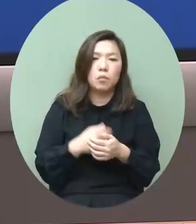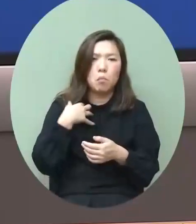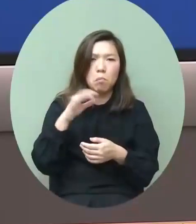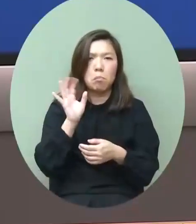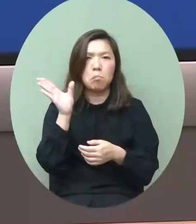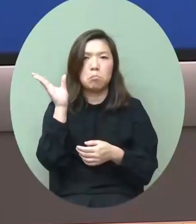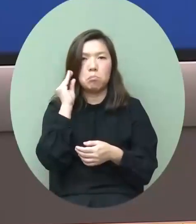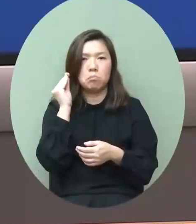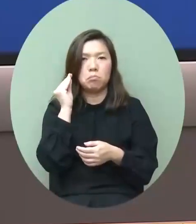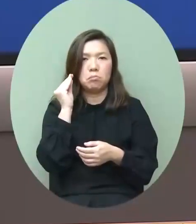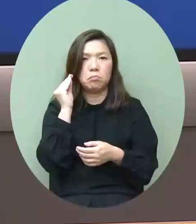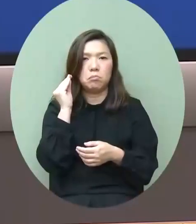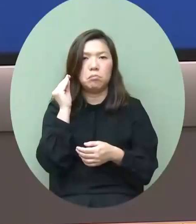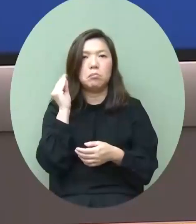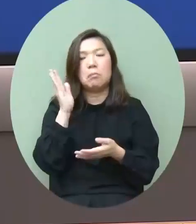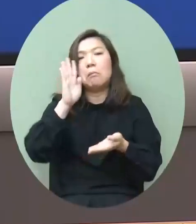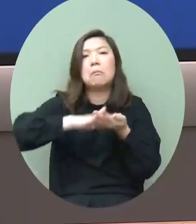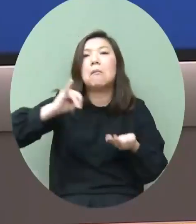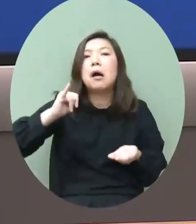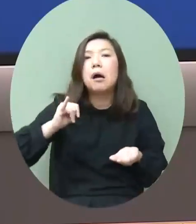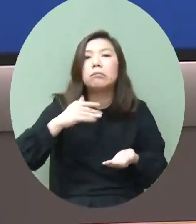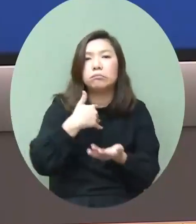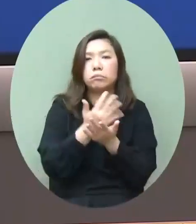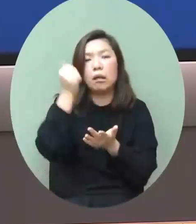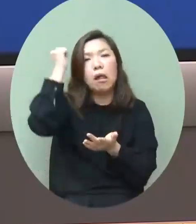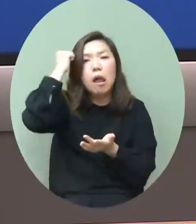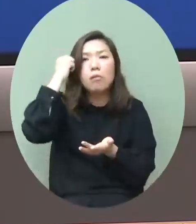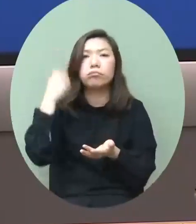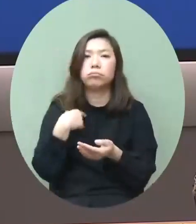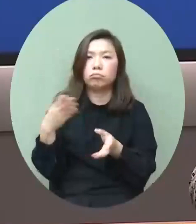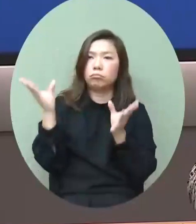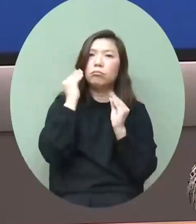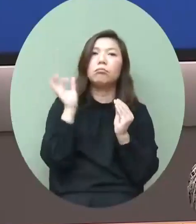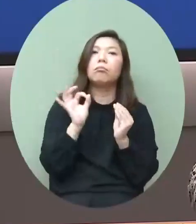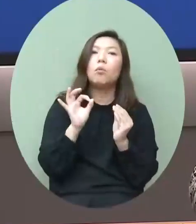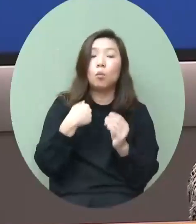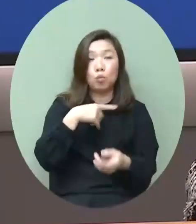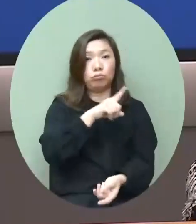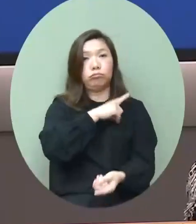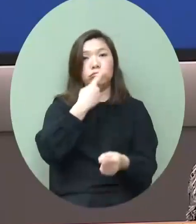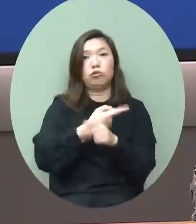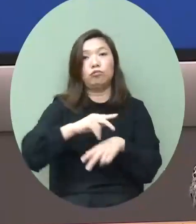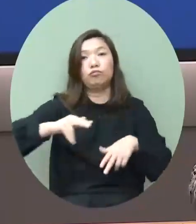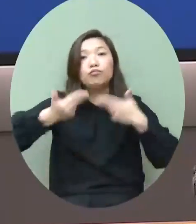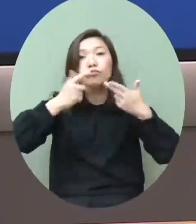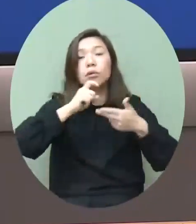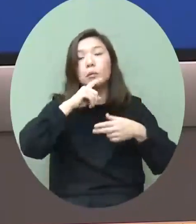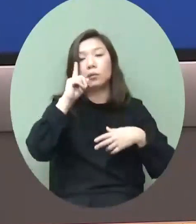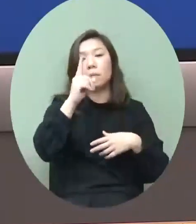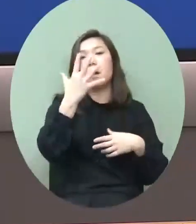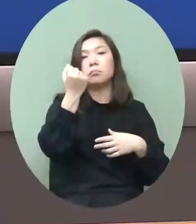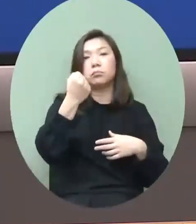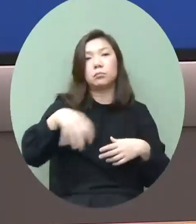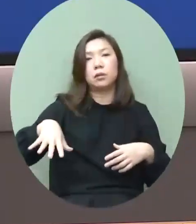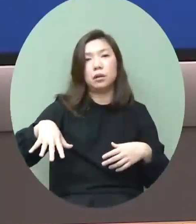到有什麼不清楚有什麼困難因為我自己都親自有個視像和150